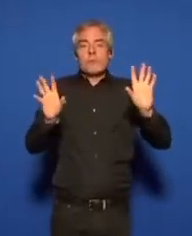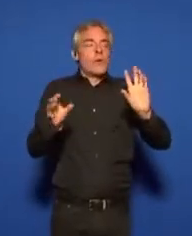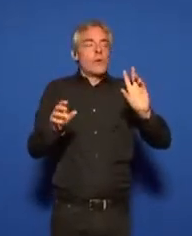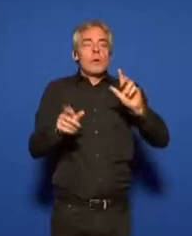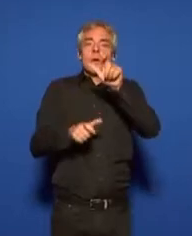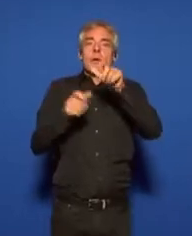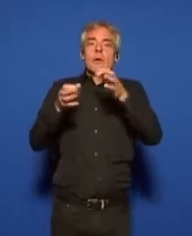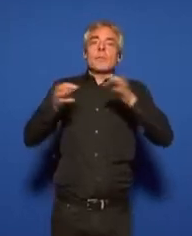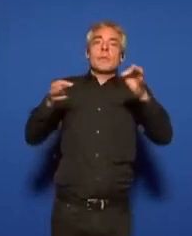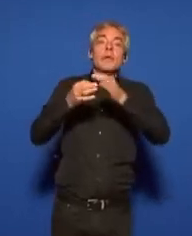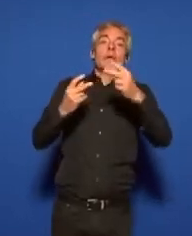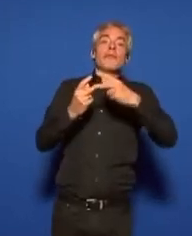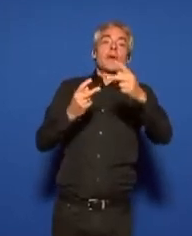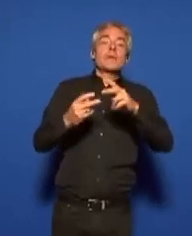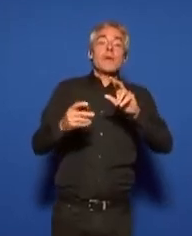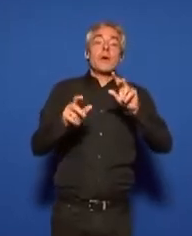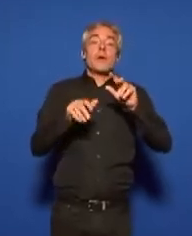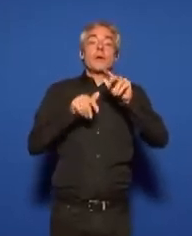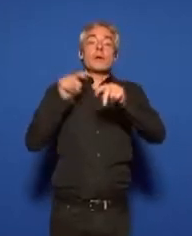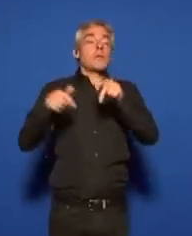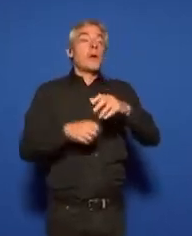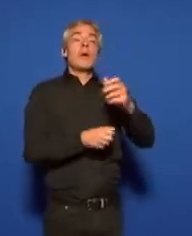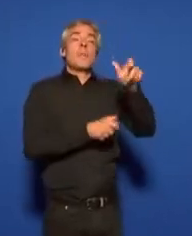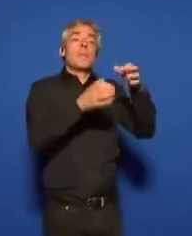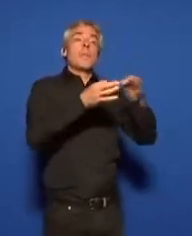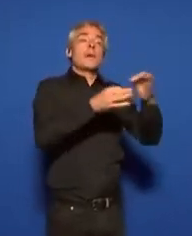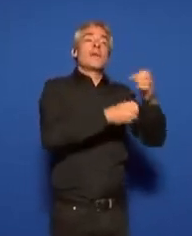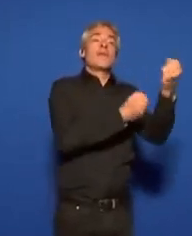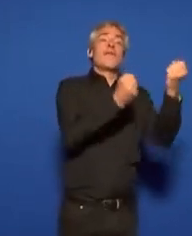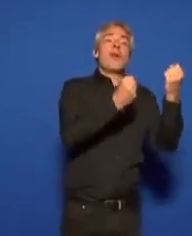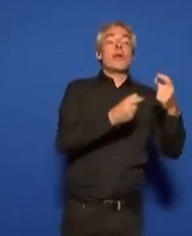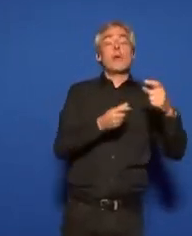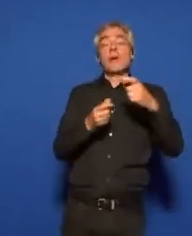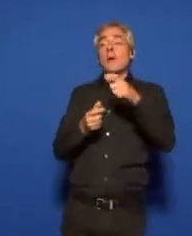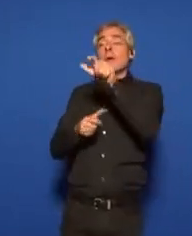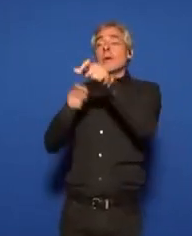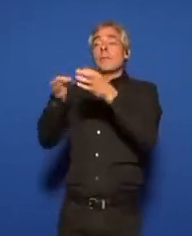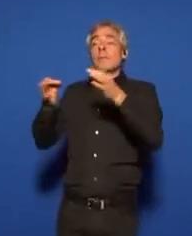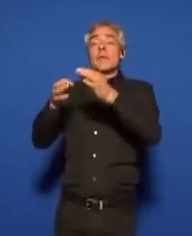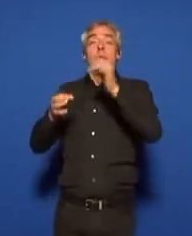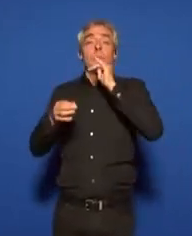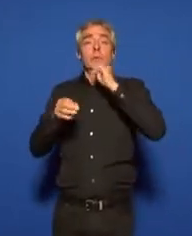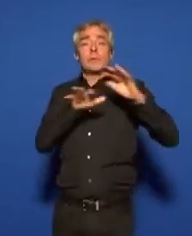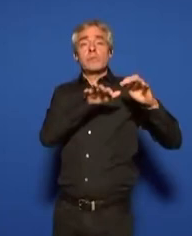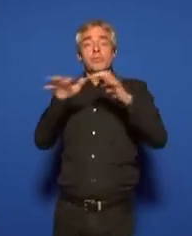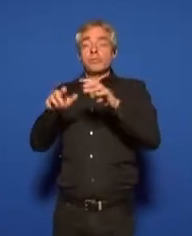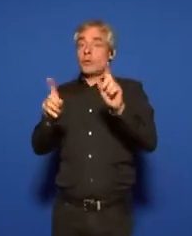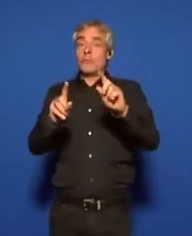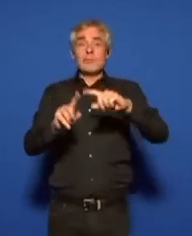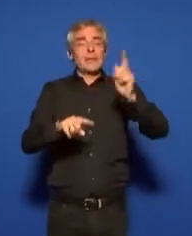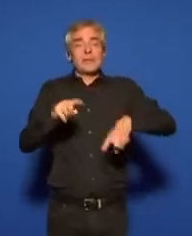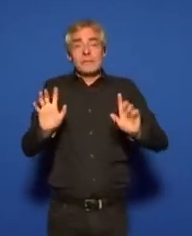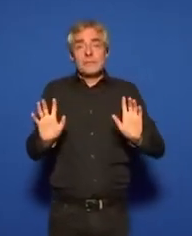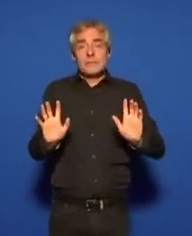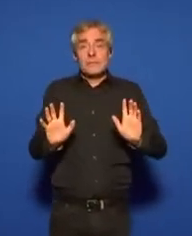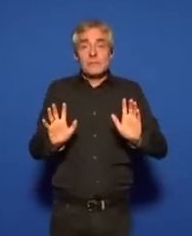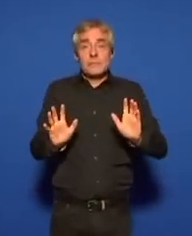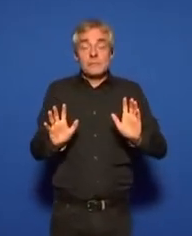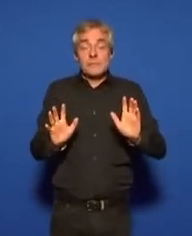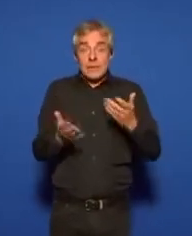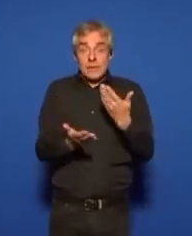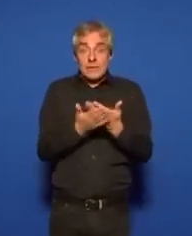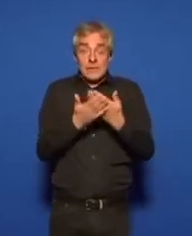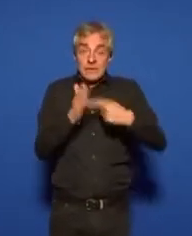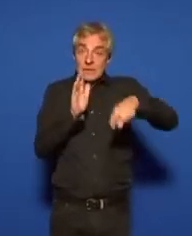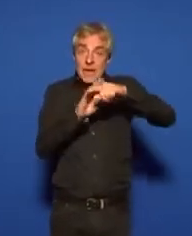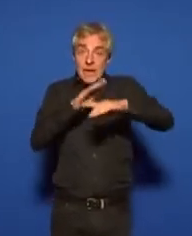attaquer les États voisins. Les forts n'ont pas le droit d'attaquer les plus petits ou les plus faibles. C'est sur